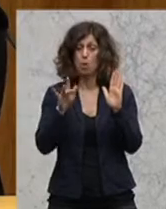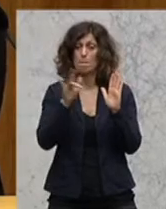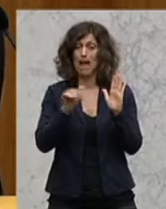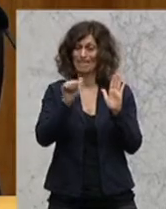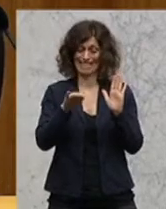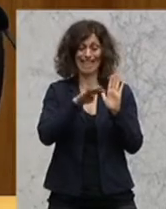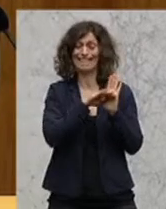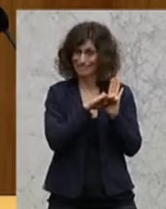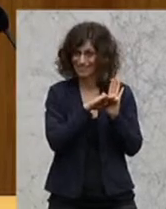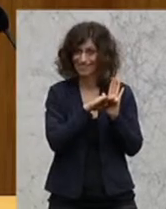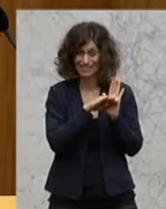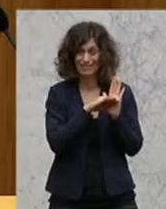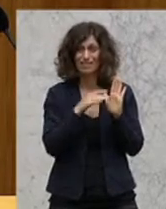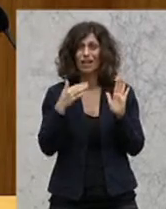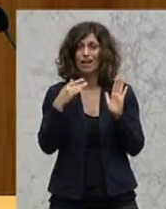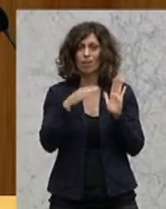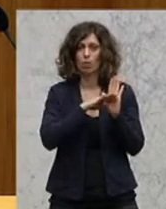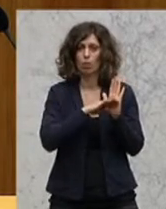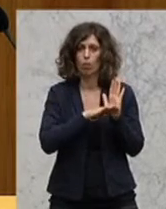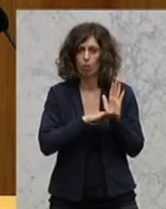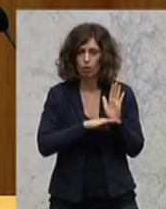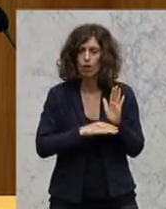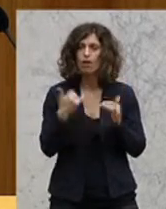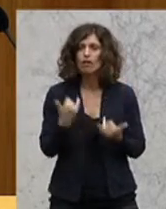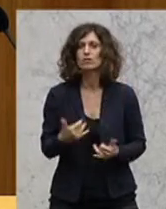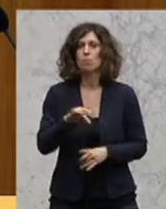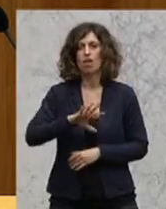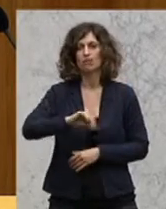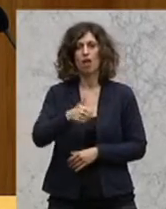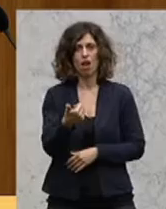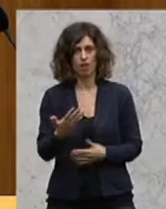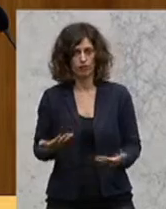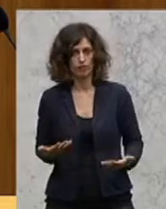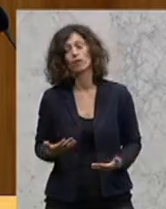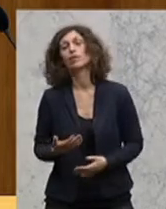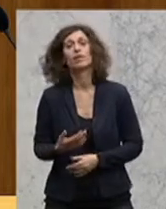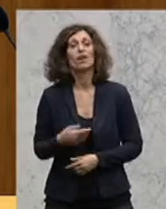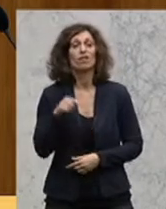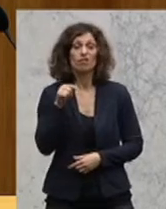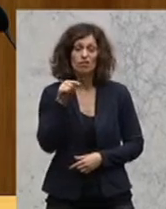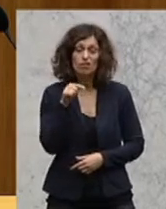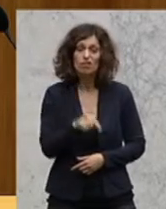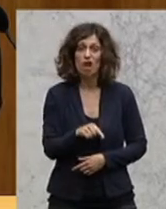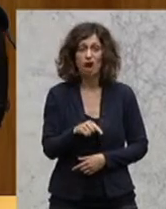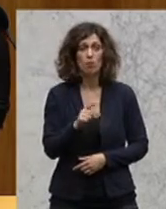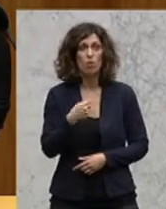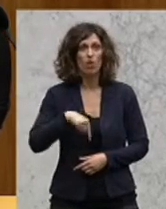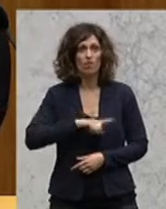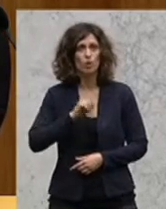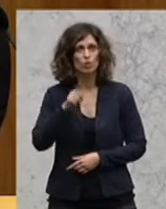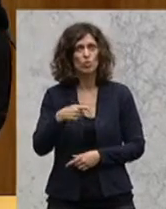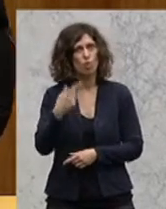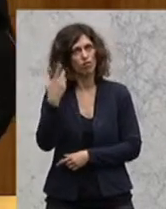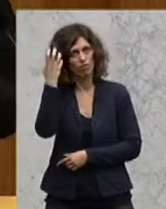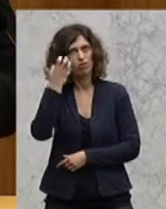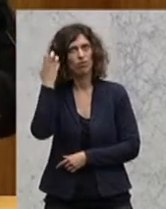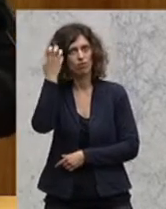Platz 6 sind wir inzwischen auf Platz 11 gelandet. Und das sollte uns selbstverständlich sehr stark zu denken geben.